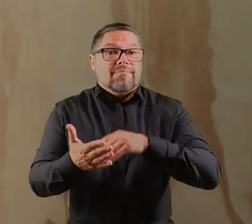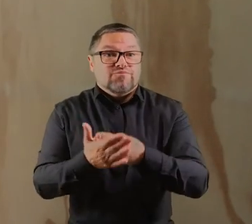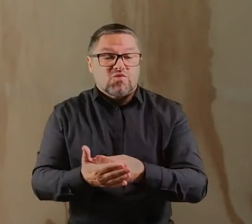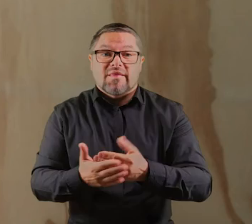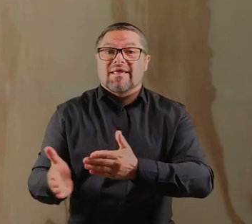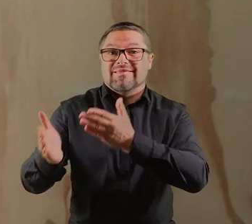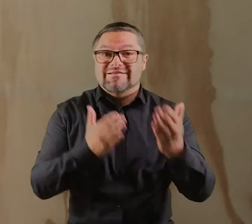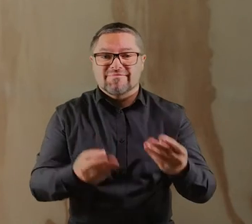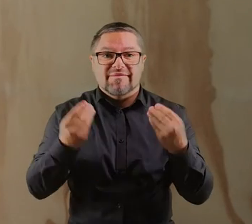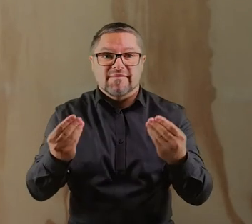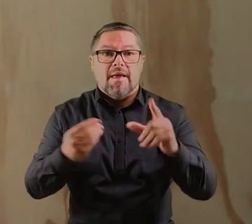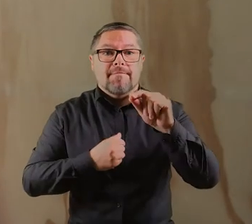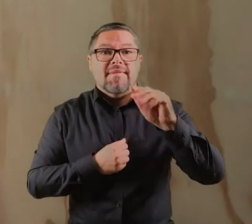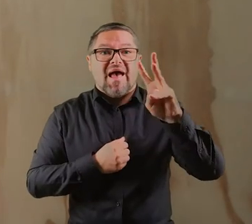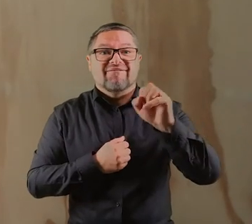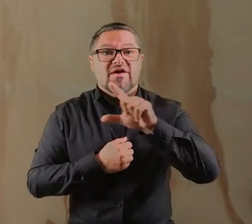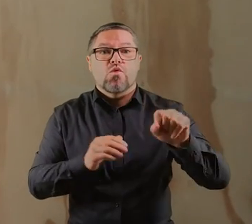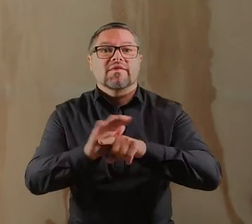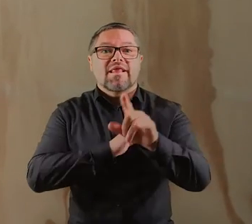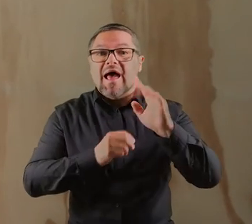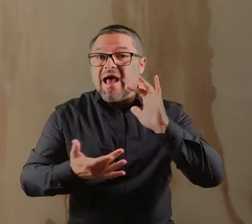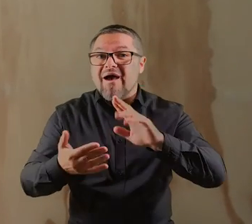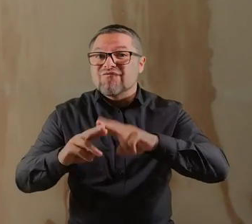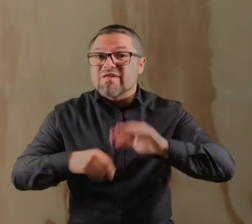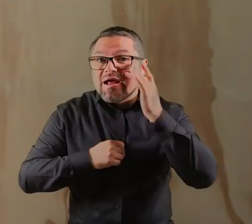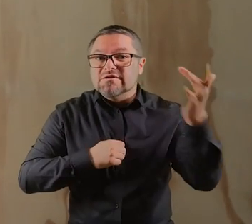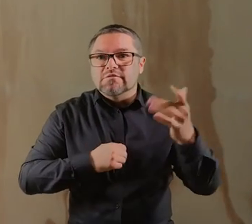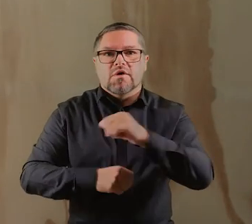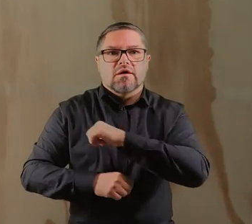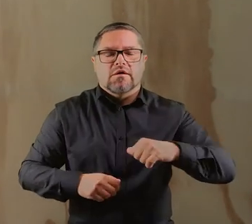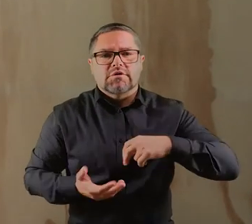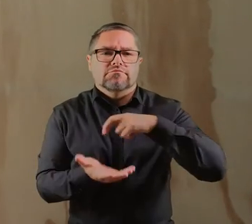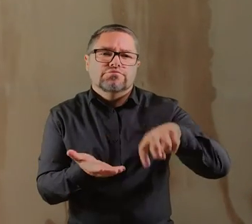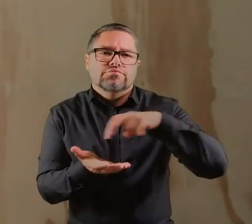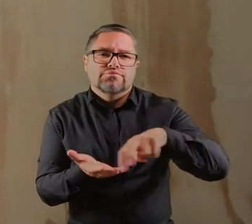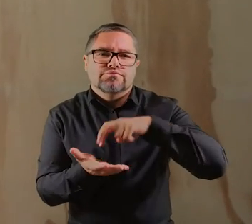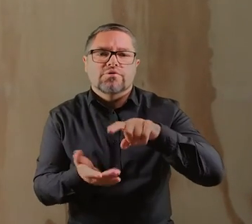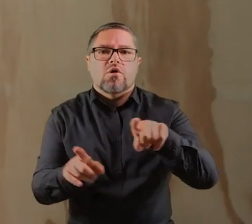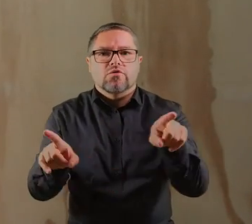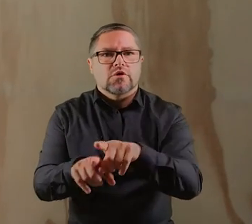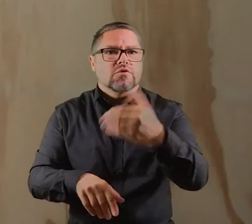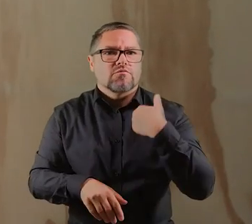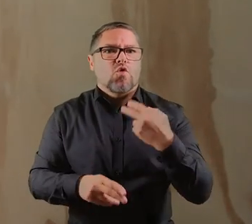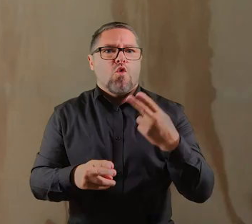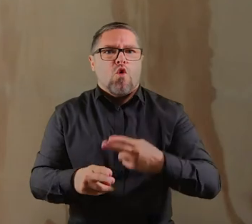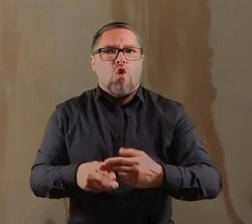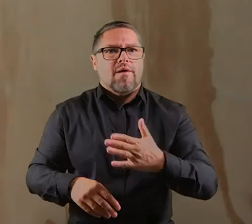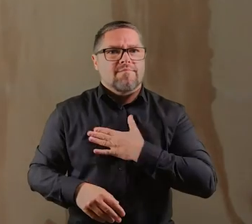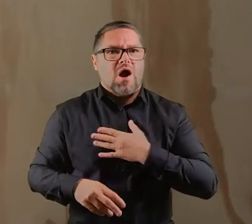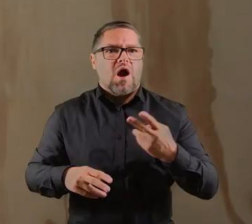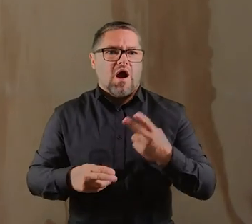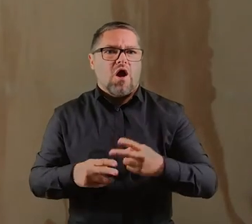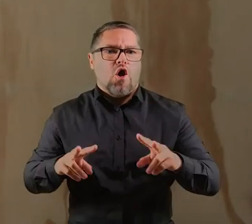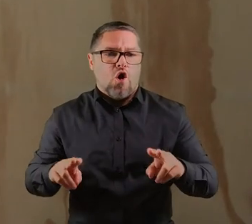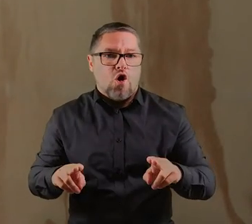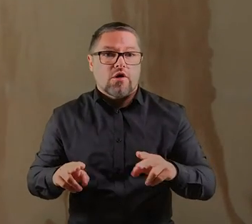przykładem również fantastycznej akcji jest Paweł da Iskierki. Była to samotna wędrówka Pawła, który sam niegdyś zmakał się z